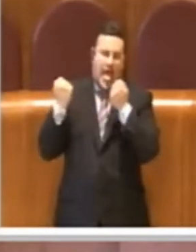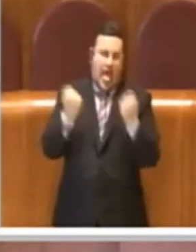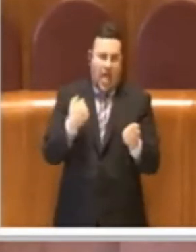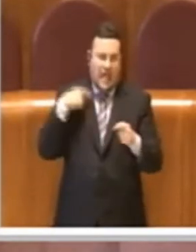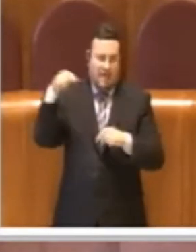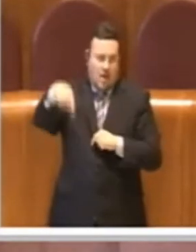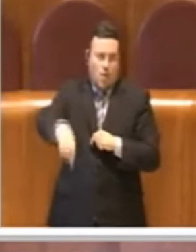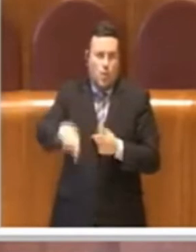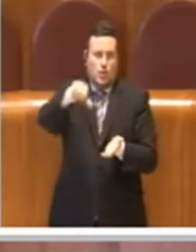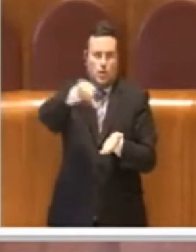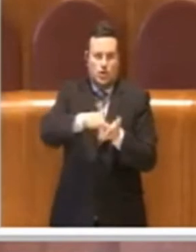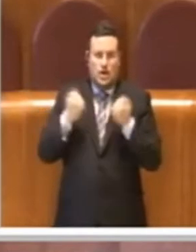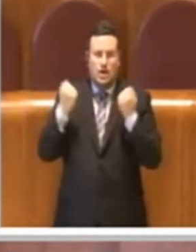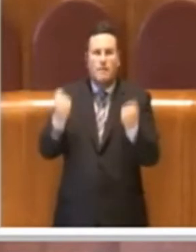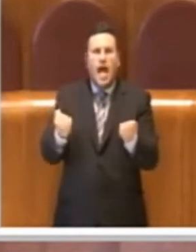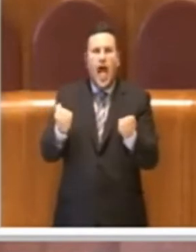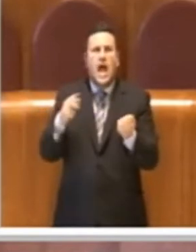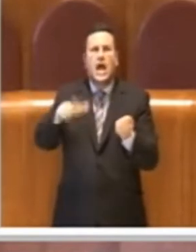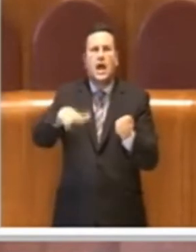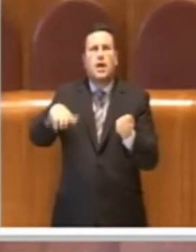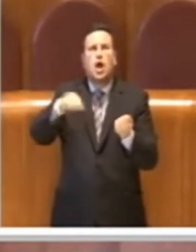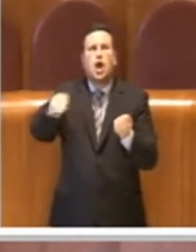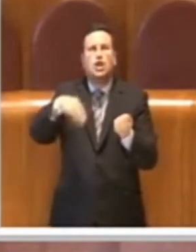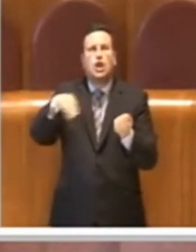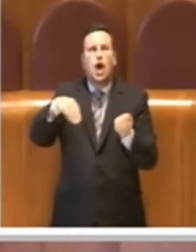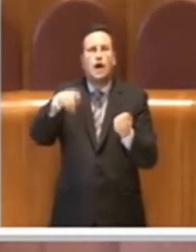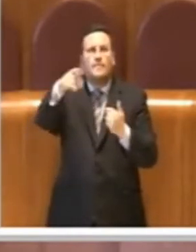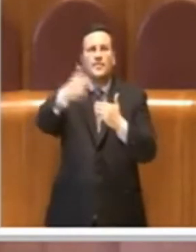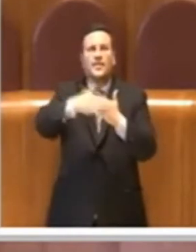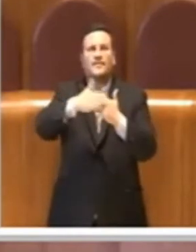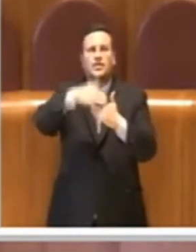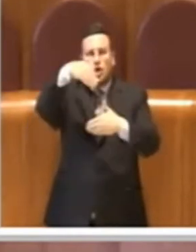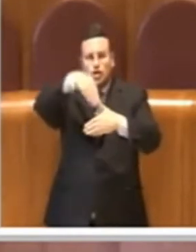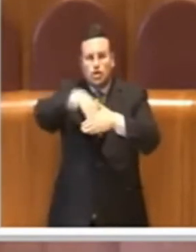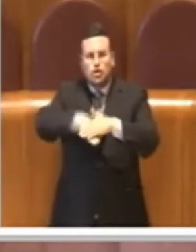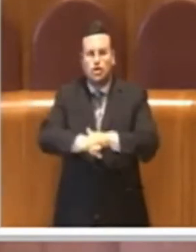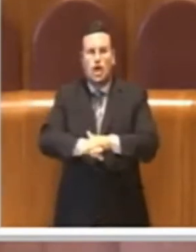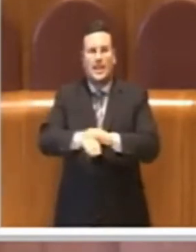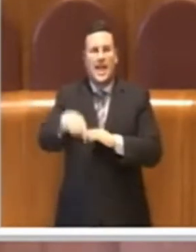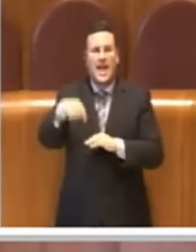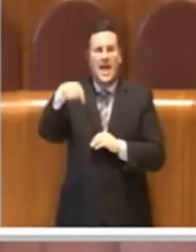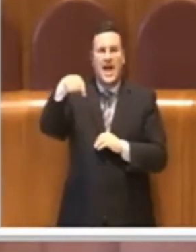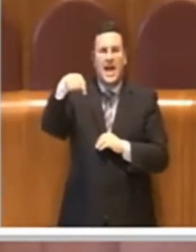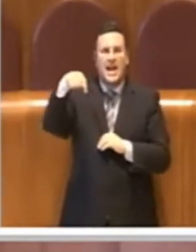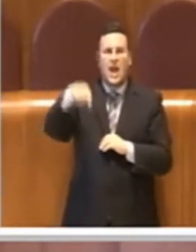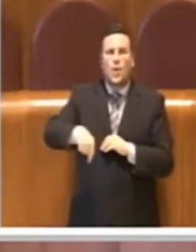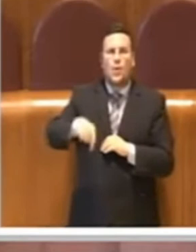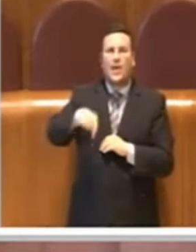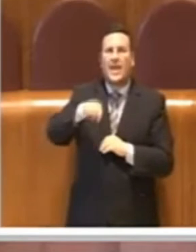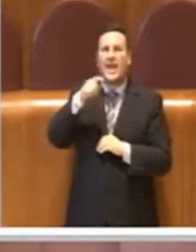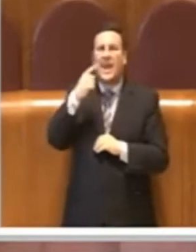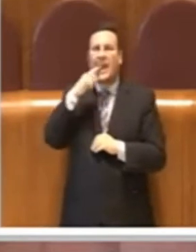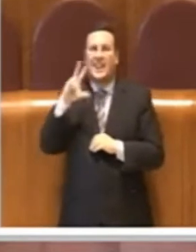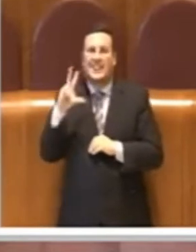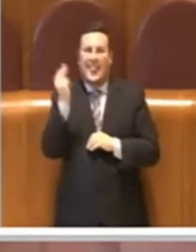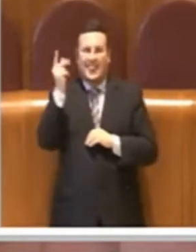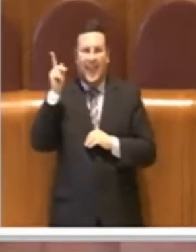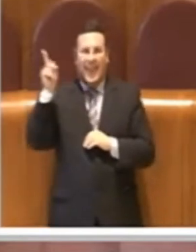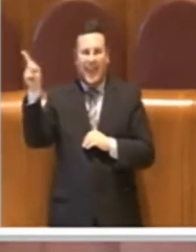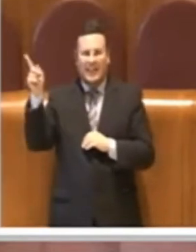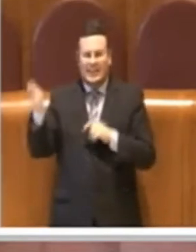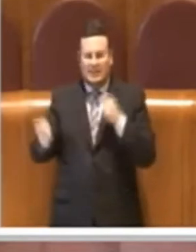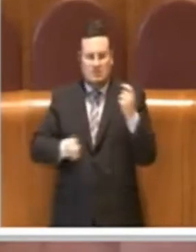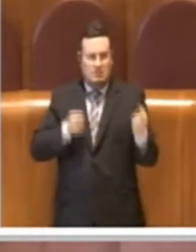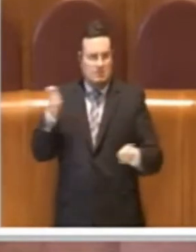la macchina nei parcheggi sotterranei, limitrofi, altri dente, non ho speso una fortuna,